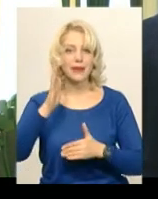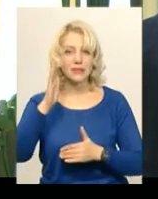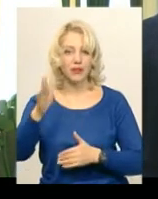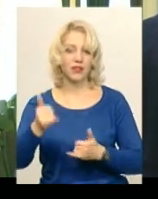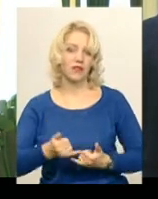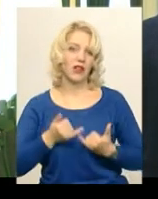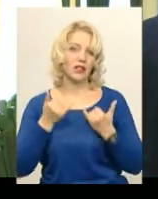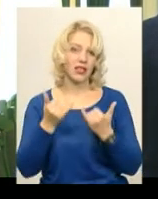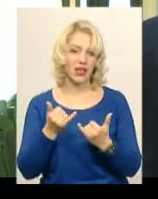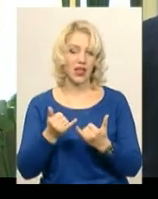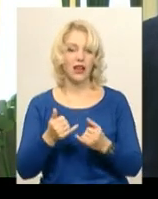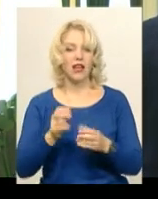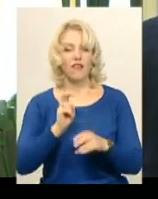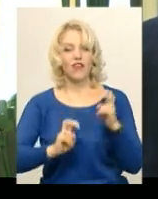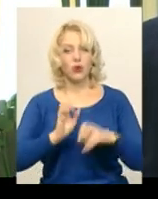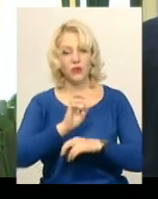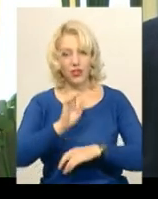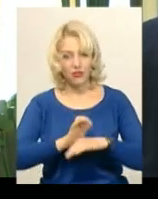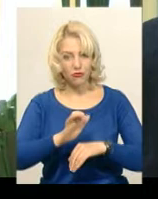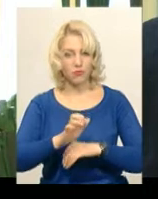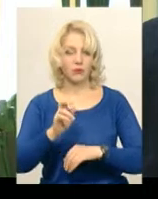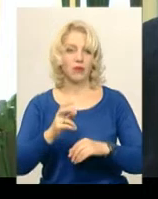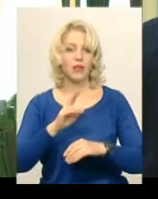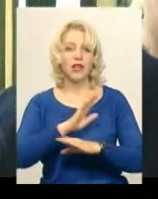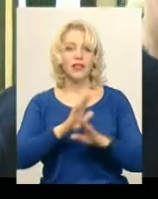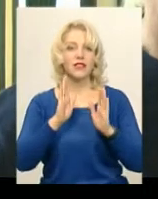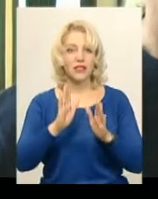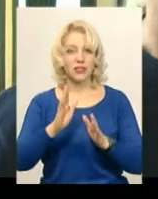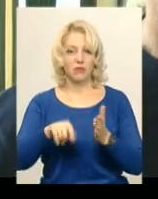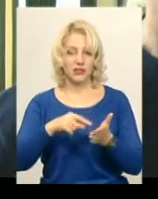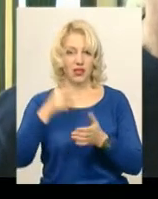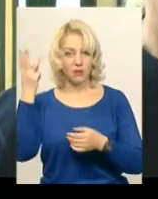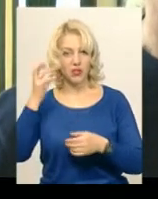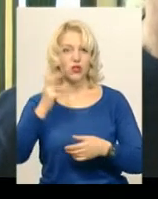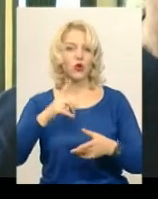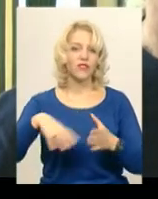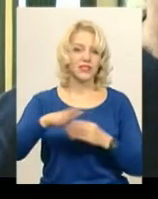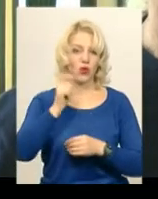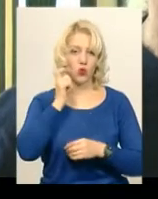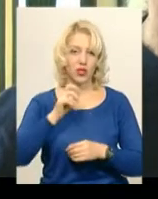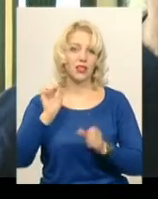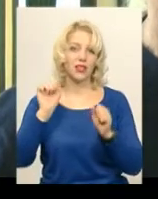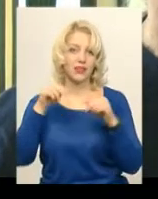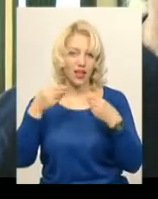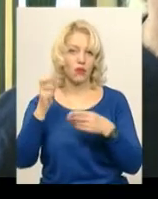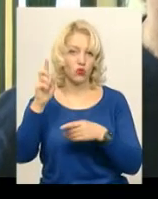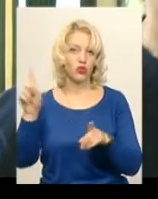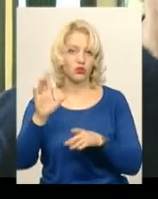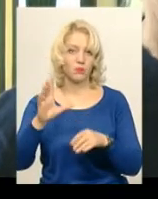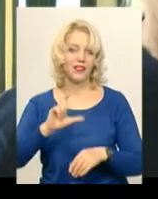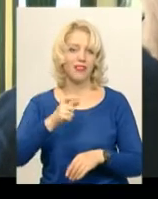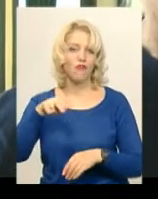виробників і для підприємств, і не тільки Хмельницького, але й України. А там, дай Боже, і Європа далі